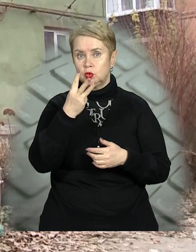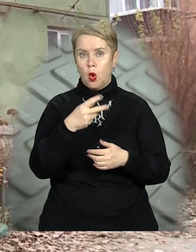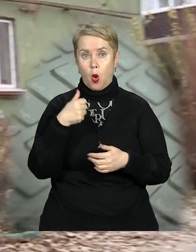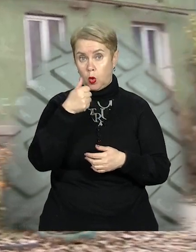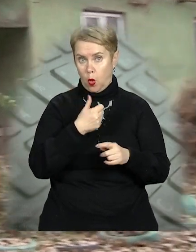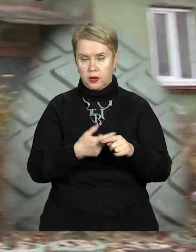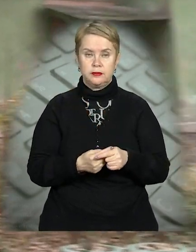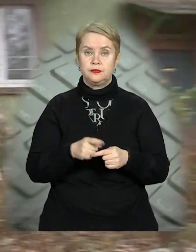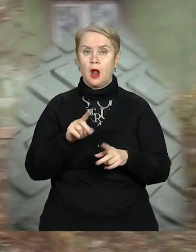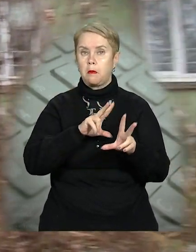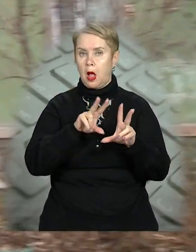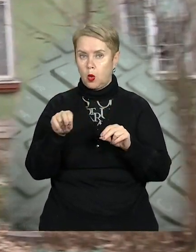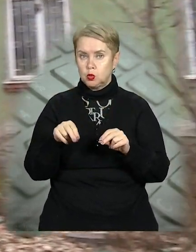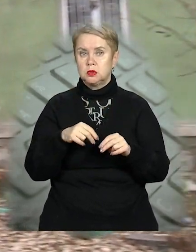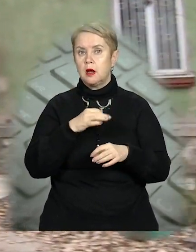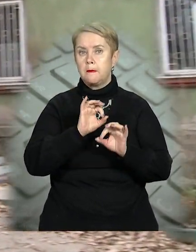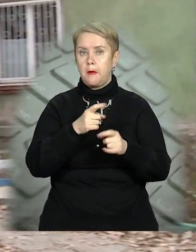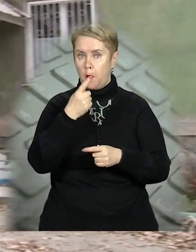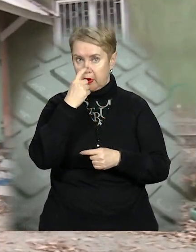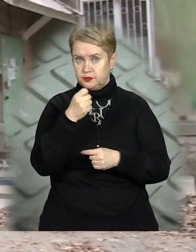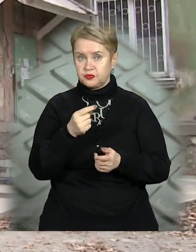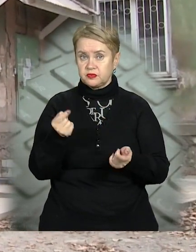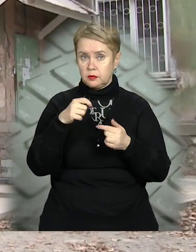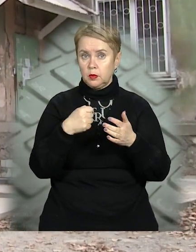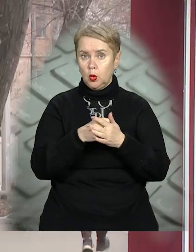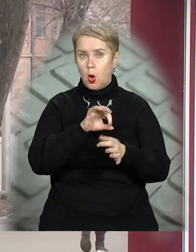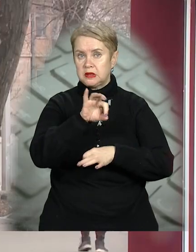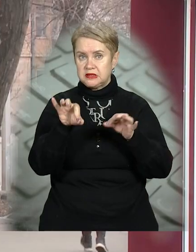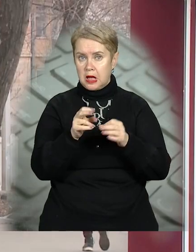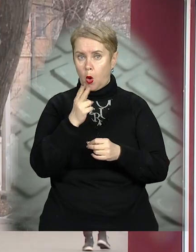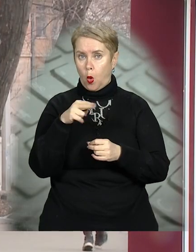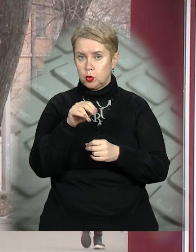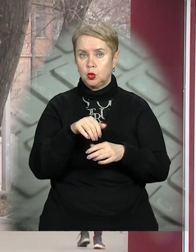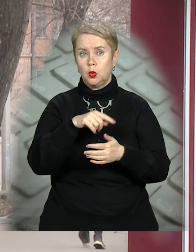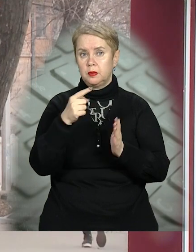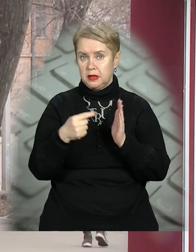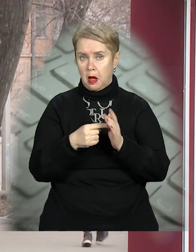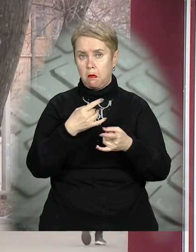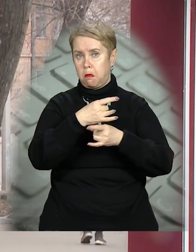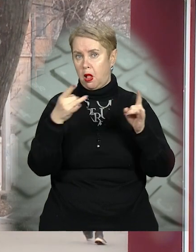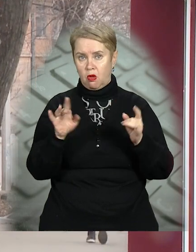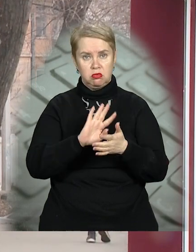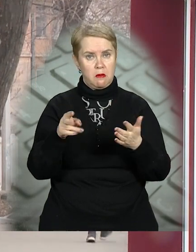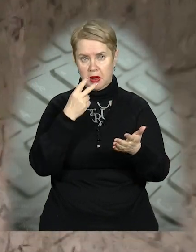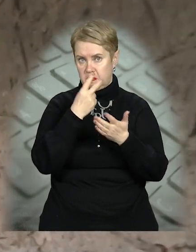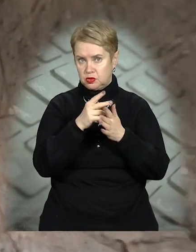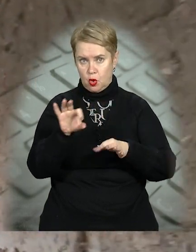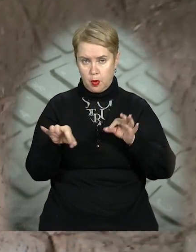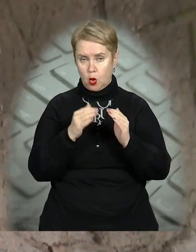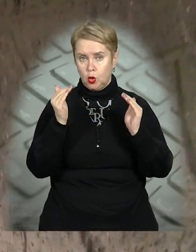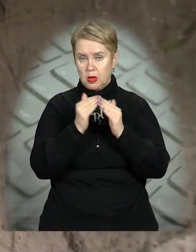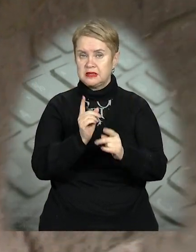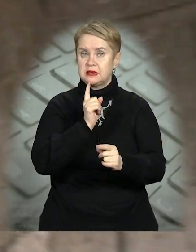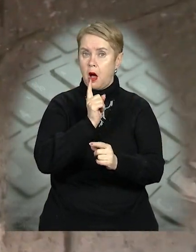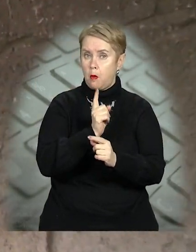В інспекції з благоустрою попереджають, у відповідності до дизайн-коду міста, прибудова балконів, непередбачених проєктом будинку,